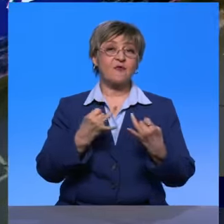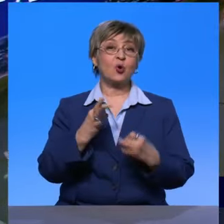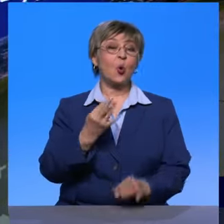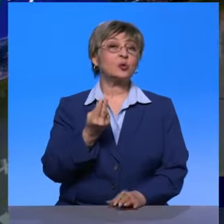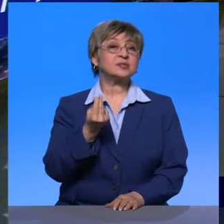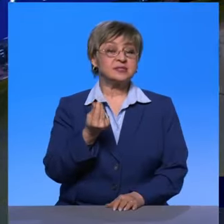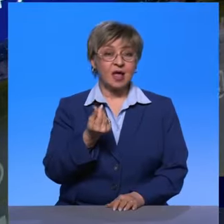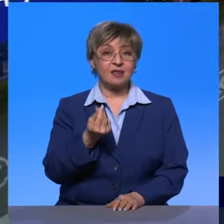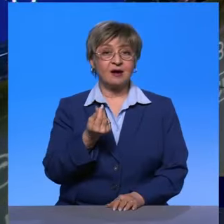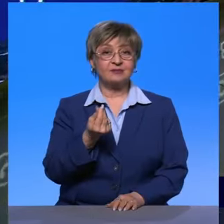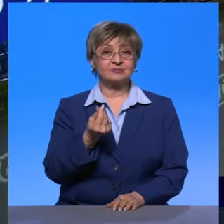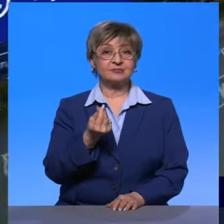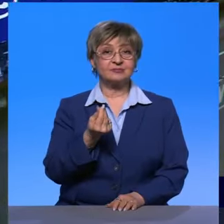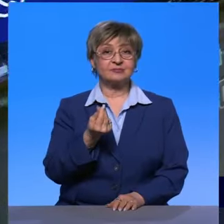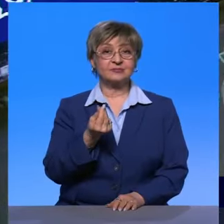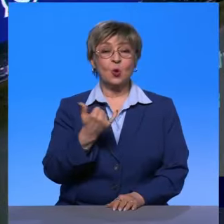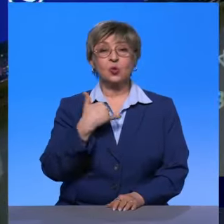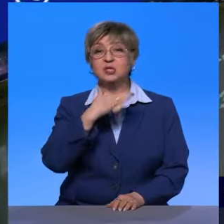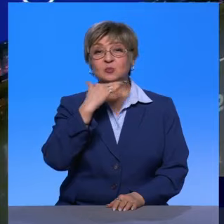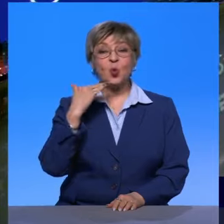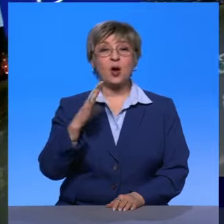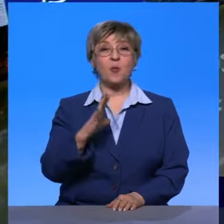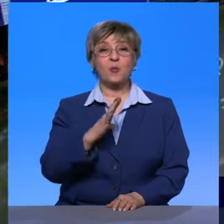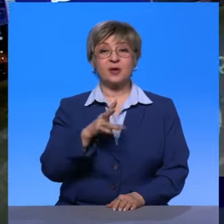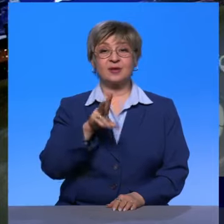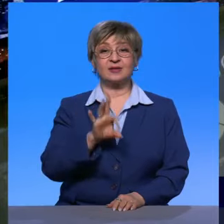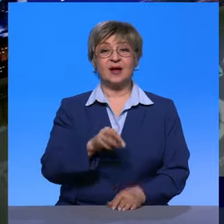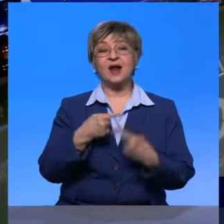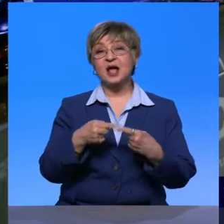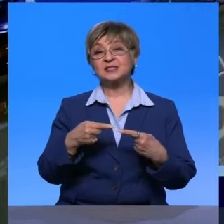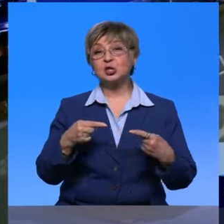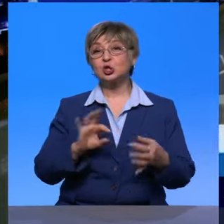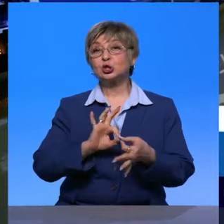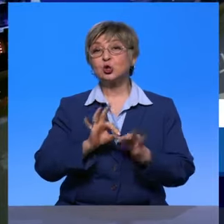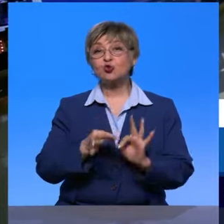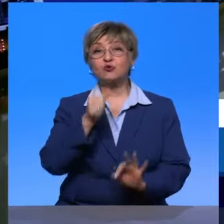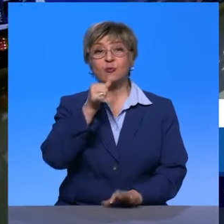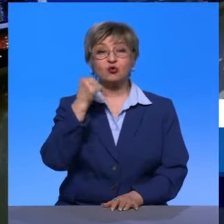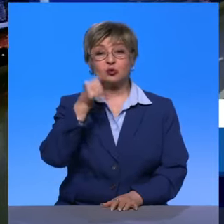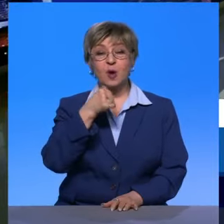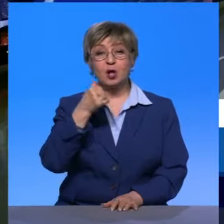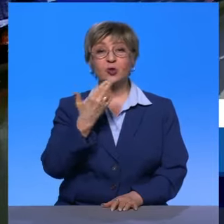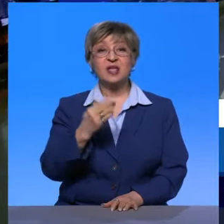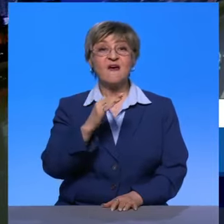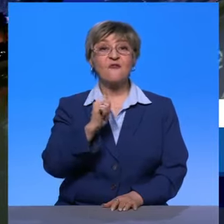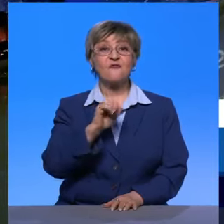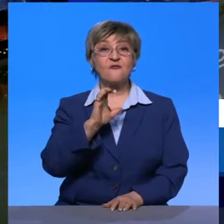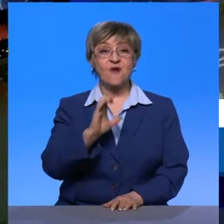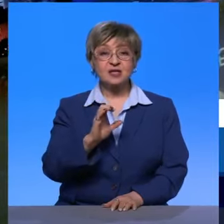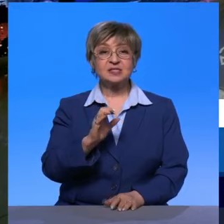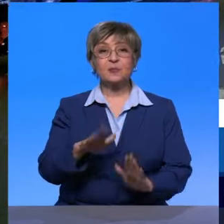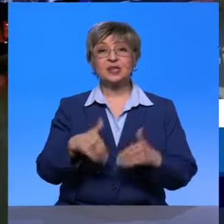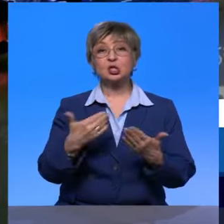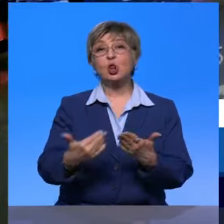О ценах. В общем, нас много было с вами различных сложностей в прошлом году. И вот ФАС предложил новую формулу, по которой